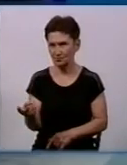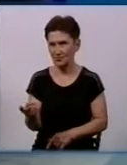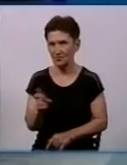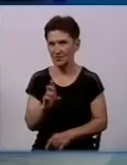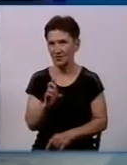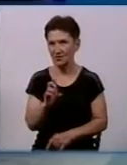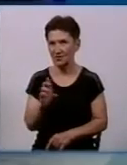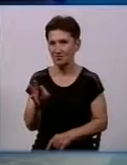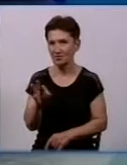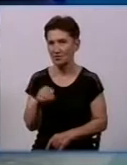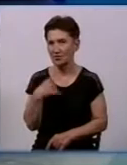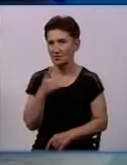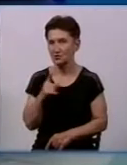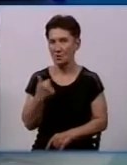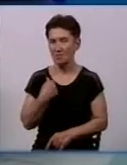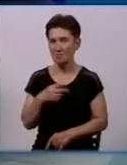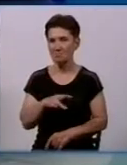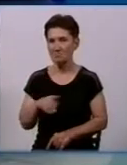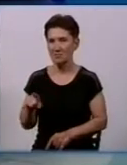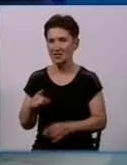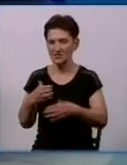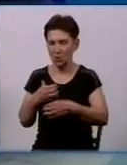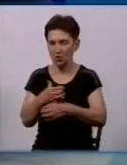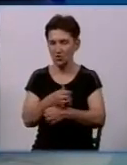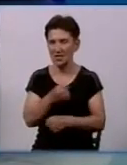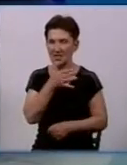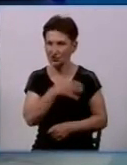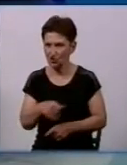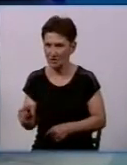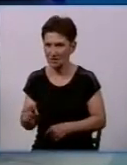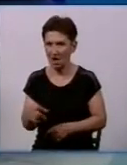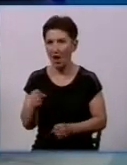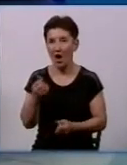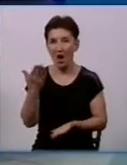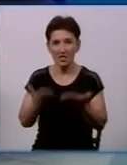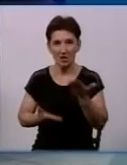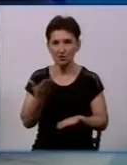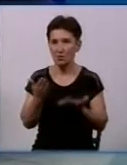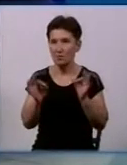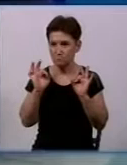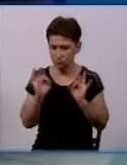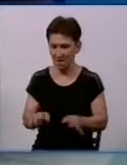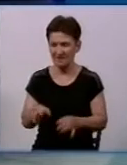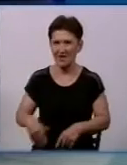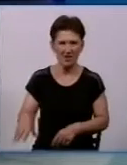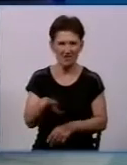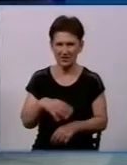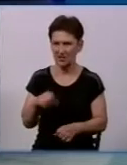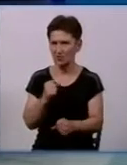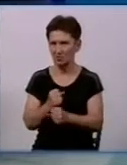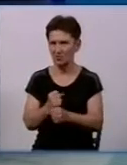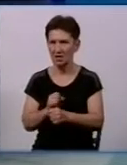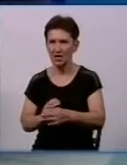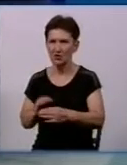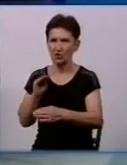скажуть, ми умовно скоротили час. Але якщо правильно все зробити, тобто ще додатково необхідно